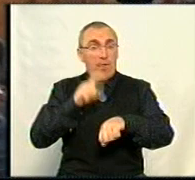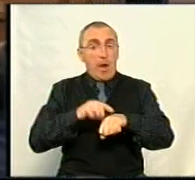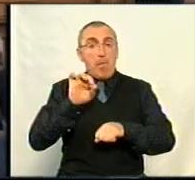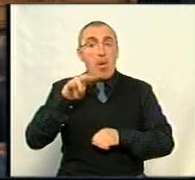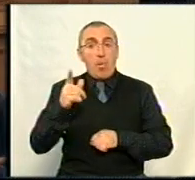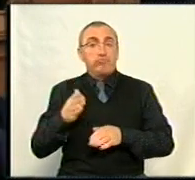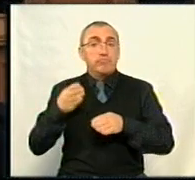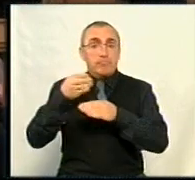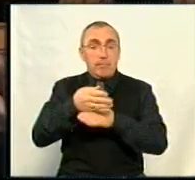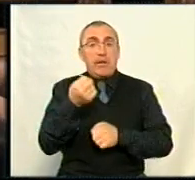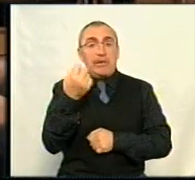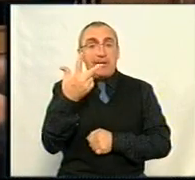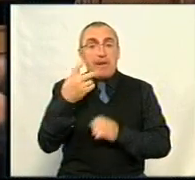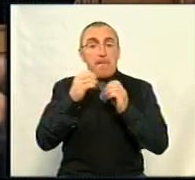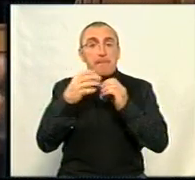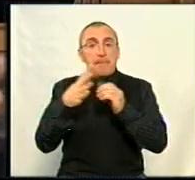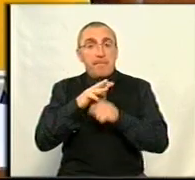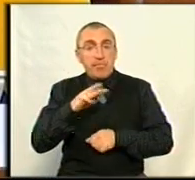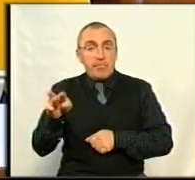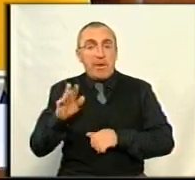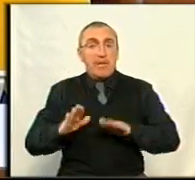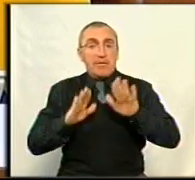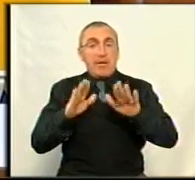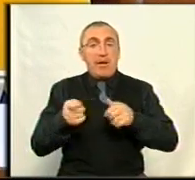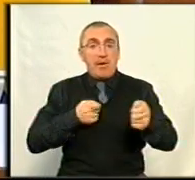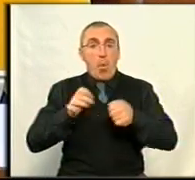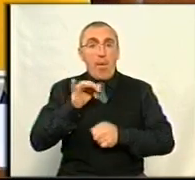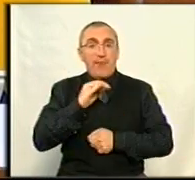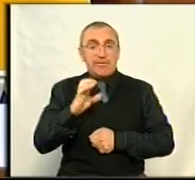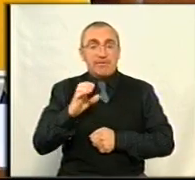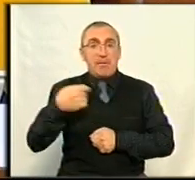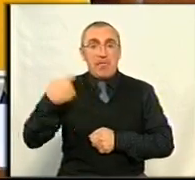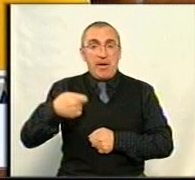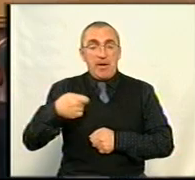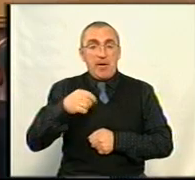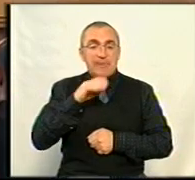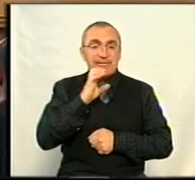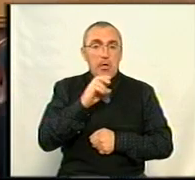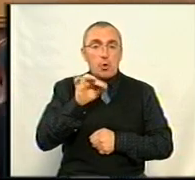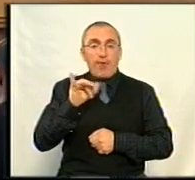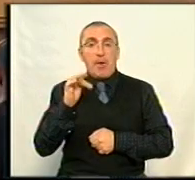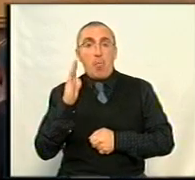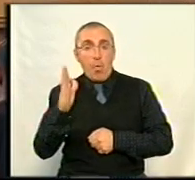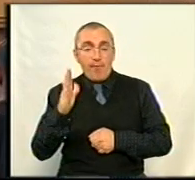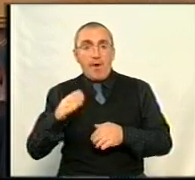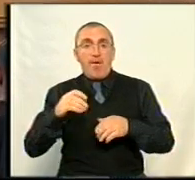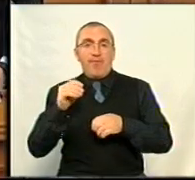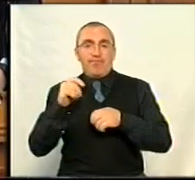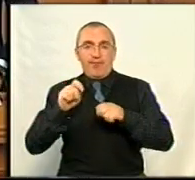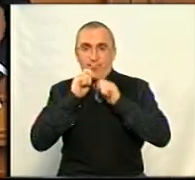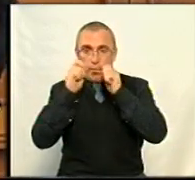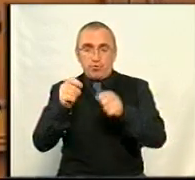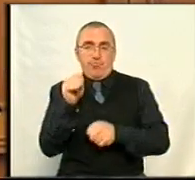Балонь до зали зайшов о 13.15. Заступник керівника Офісу президента України Сергій Трофімов вручив йому посвідчення.